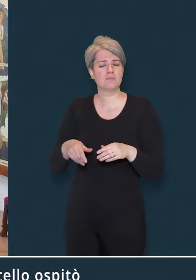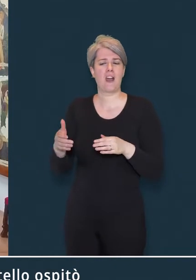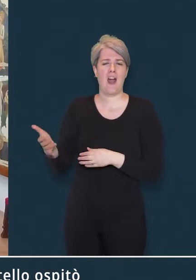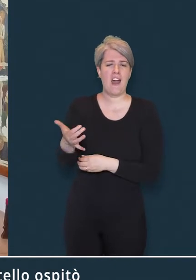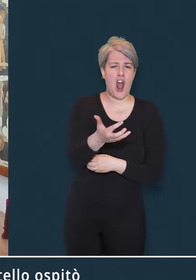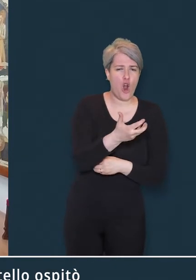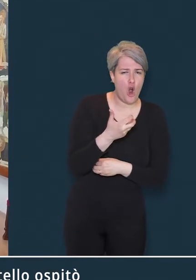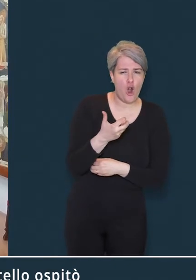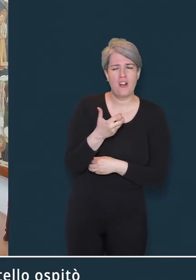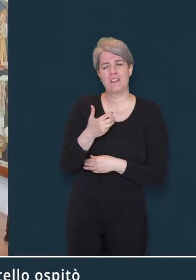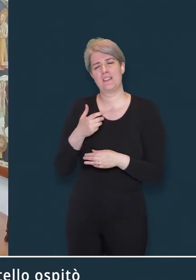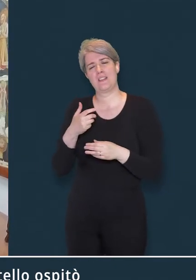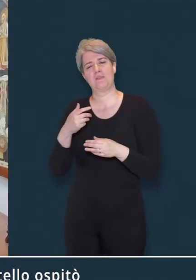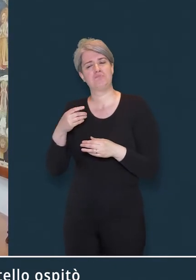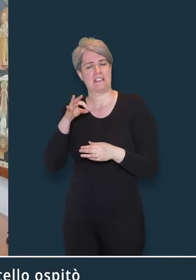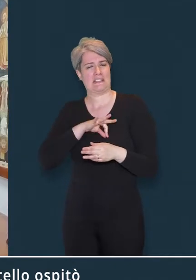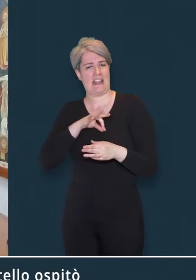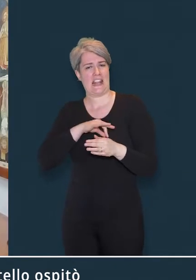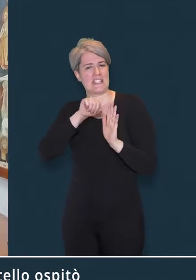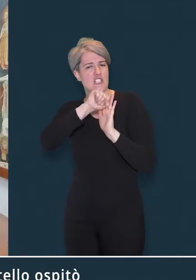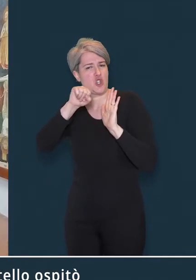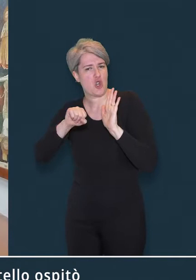raccolte di interesse storico locale